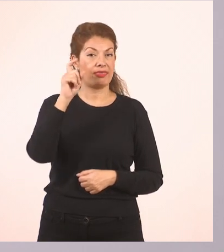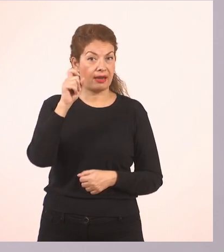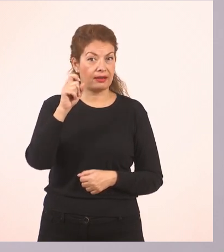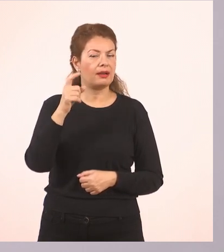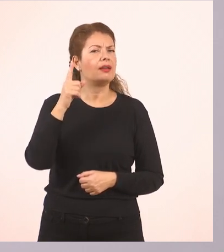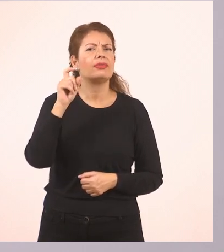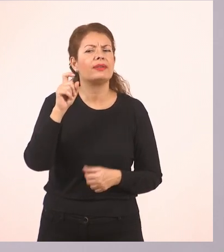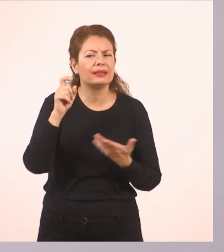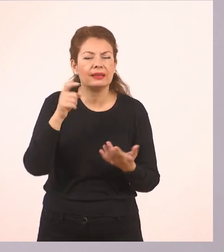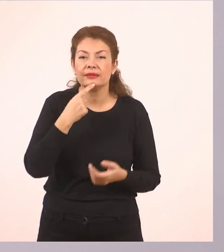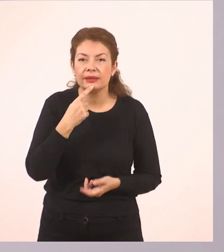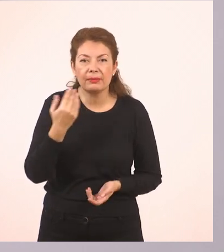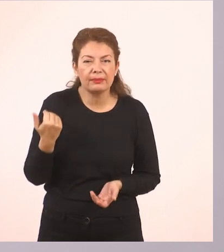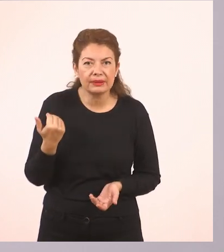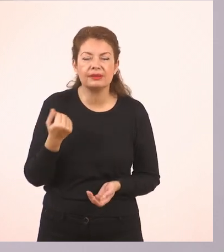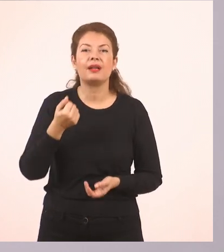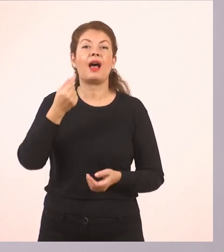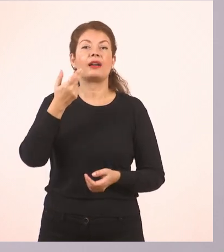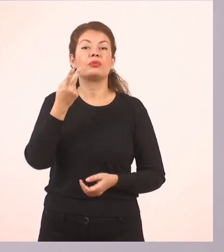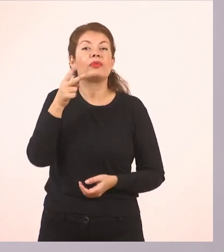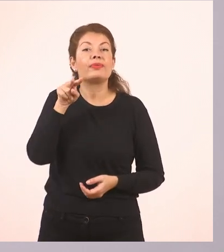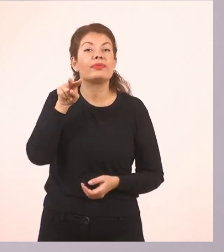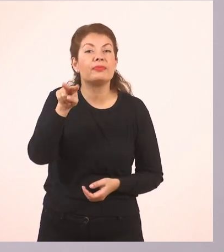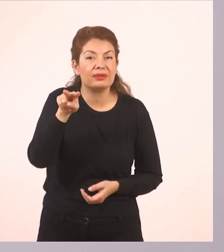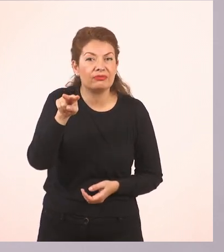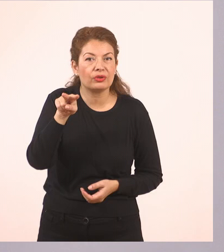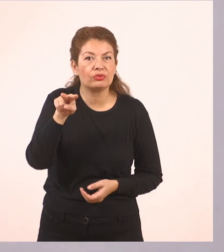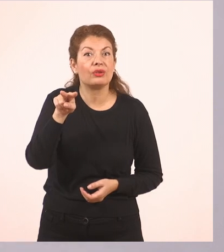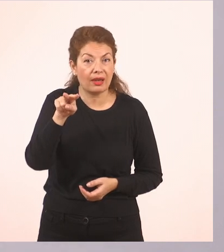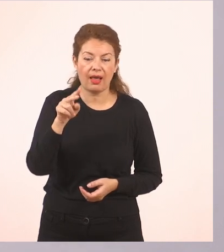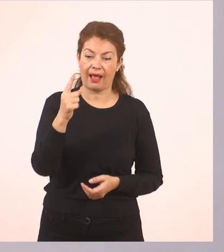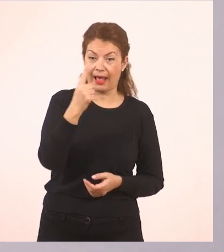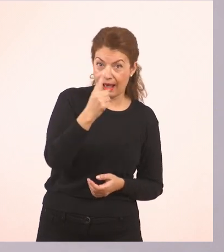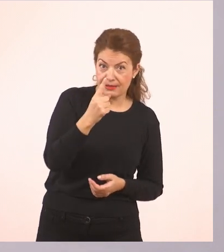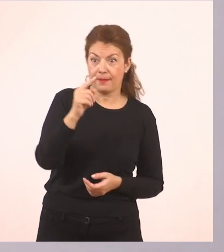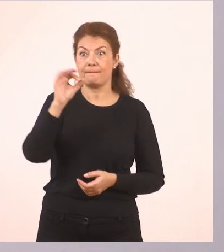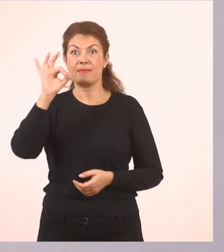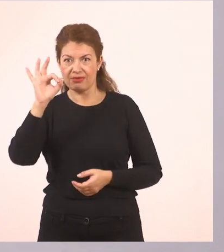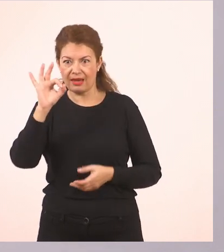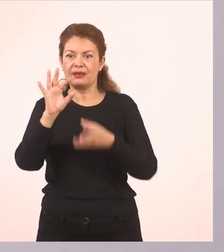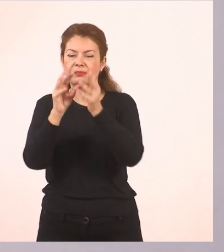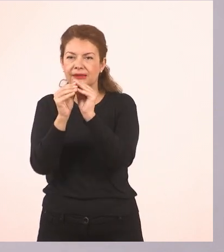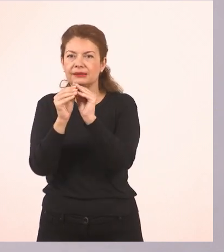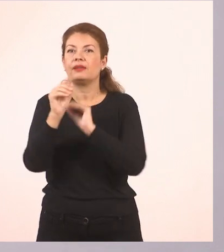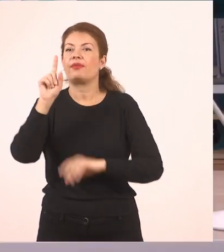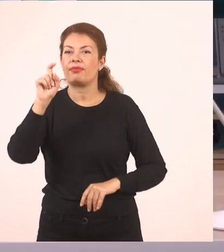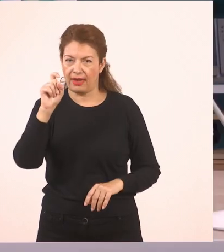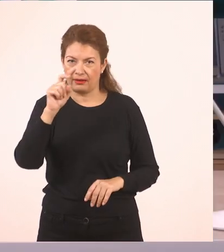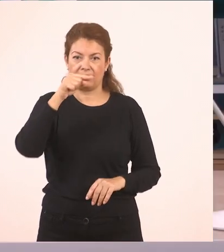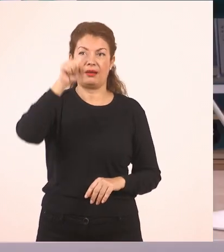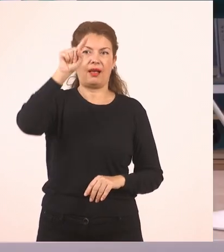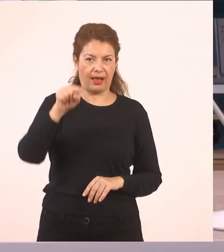αριθμός που φτιάχνεται με το συνδυασμό του 1 και του 0. Του 1 και του 0.